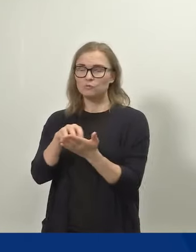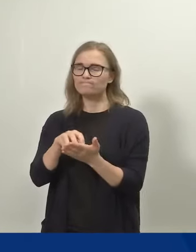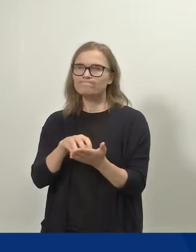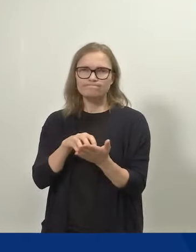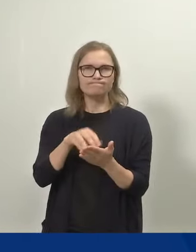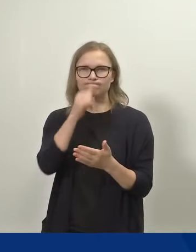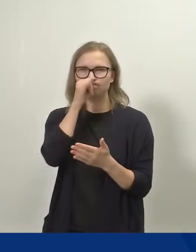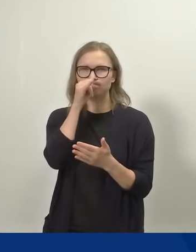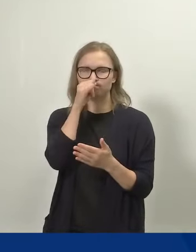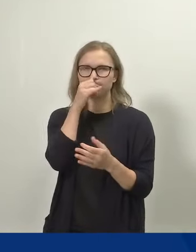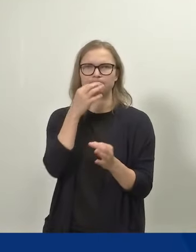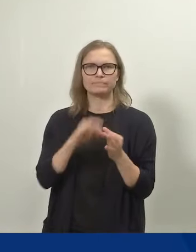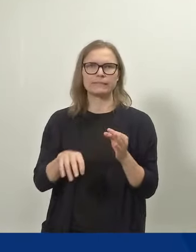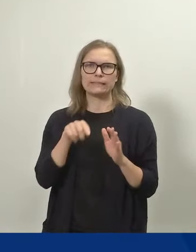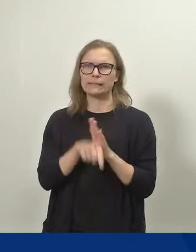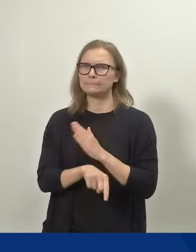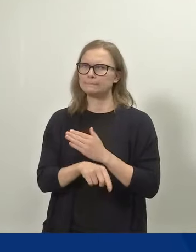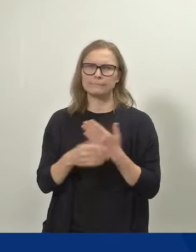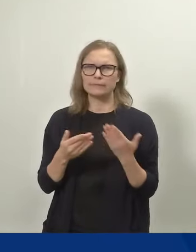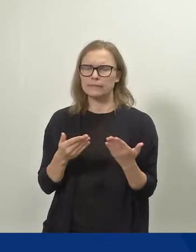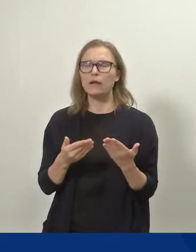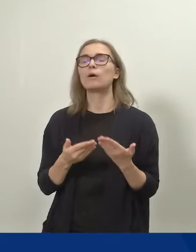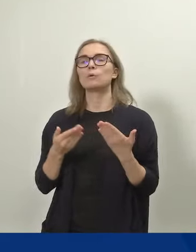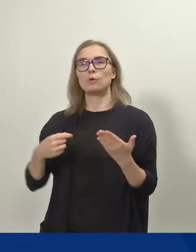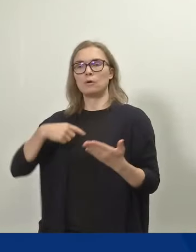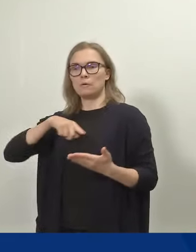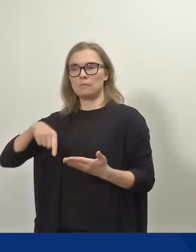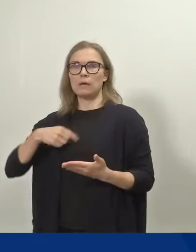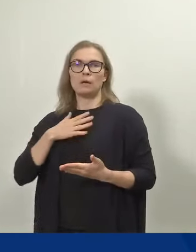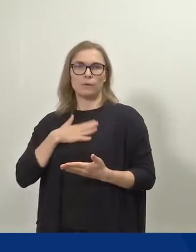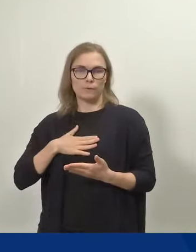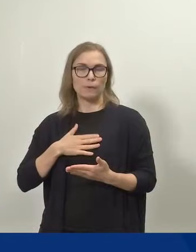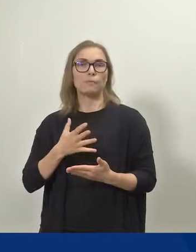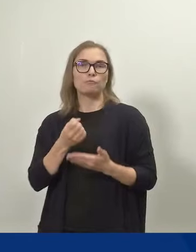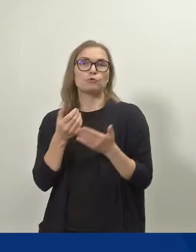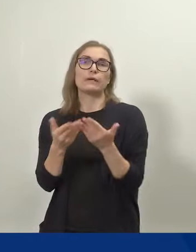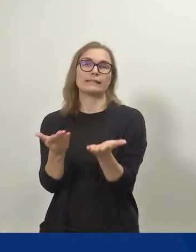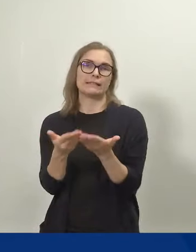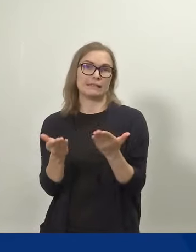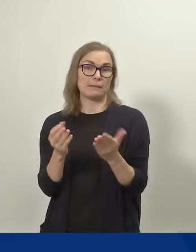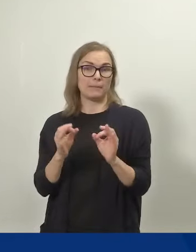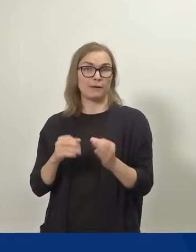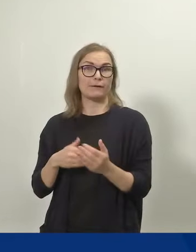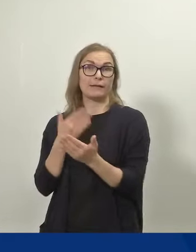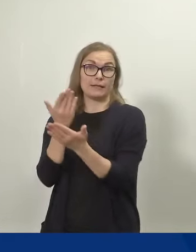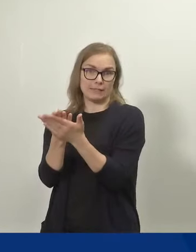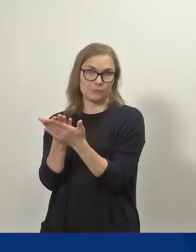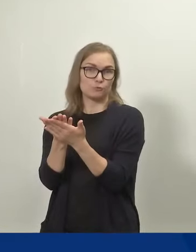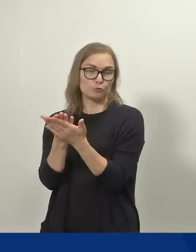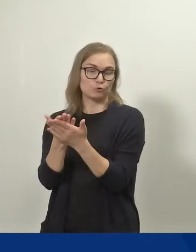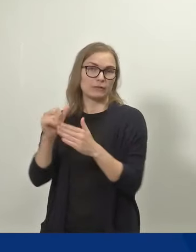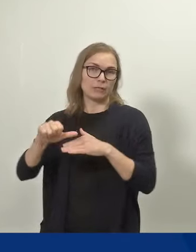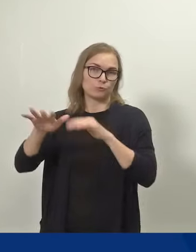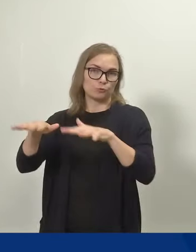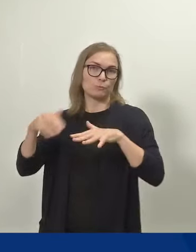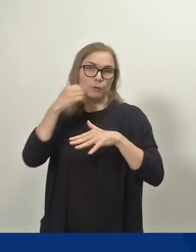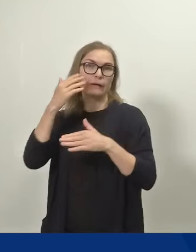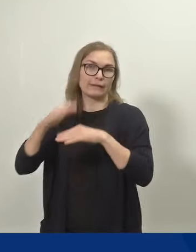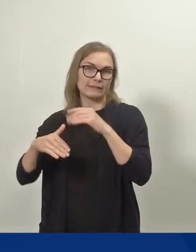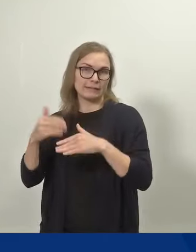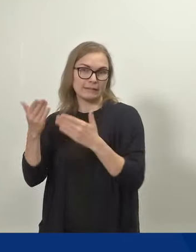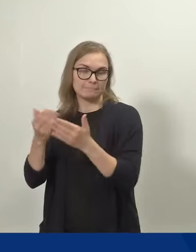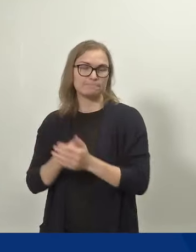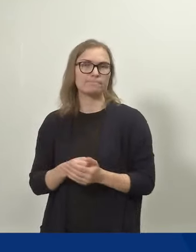vietyä maaliin. Nyt pääsemme esittelemään esityksen eduskunnalle. Hallitusohjelmassa